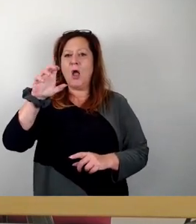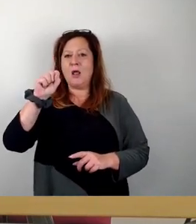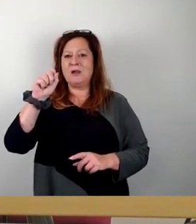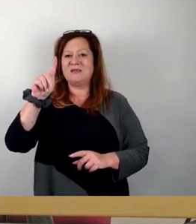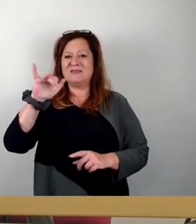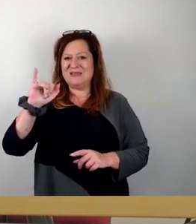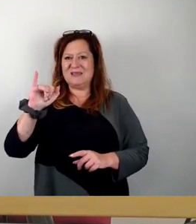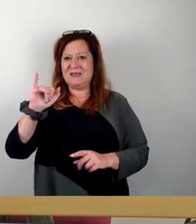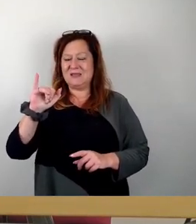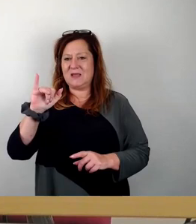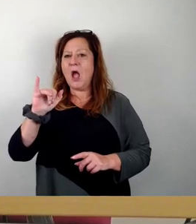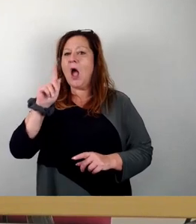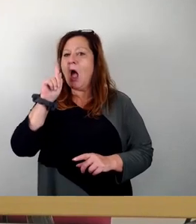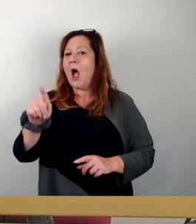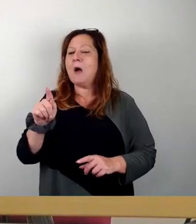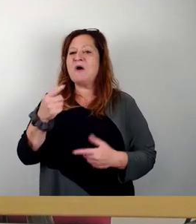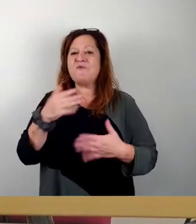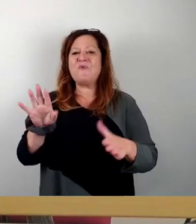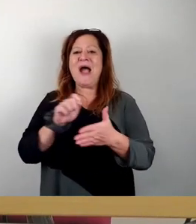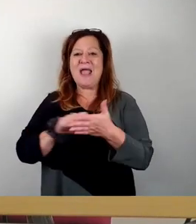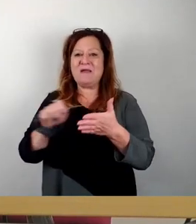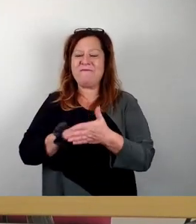freien Wähler, freien Bürger als Nazi zu bezeichnen.